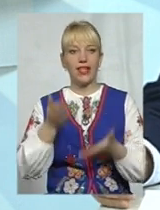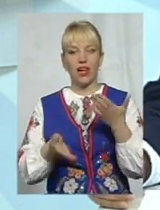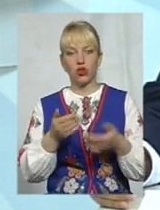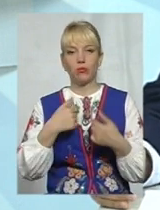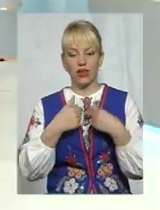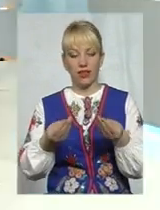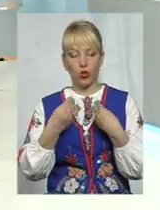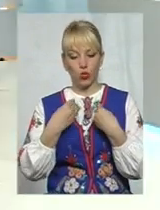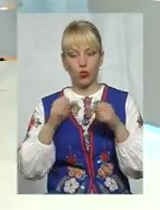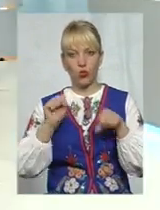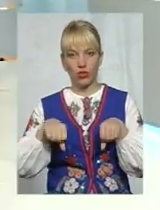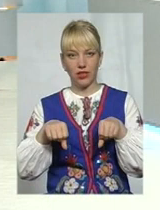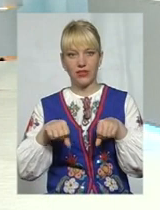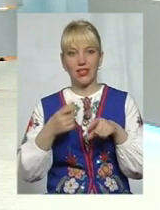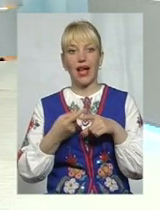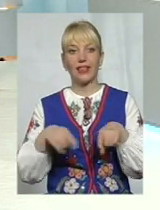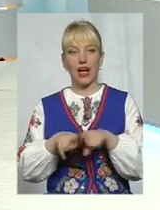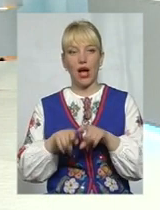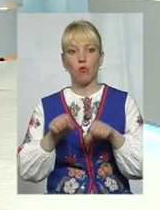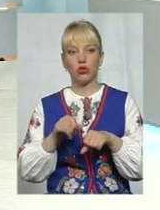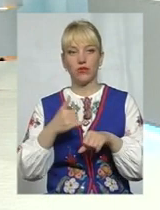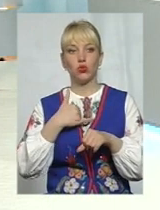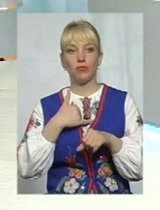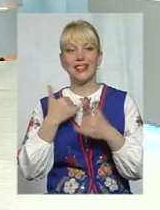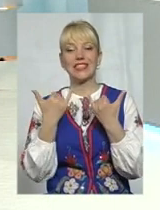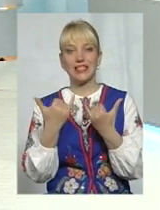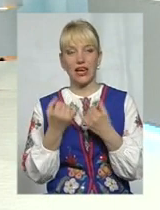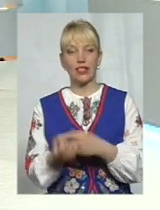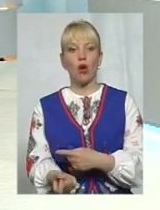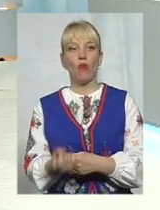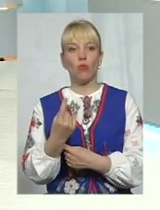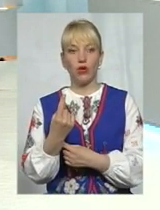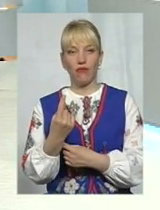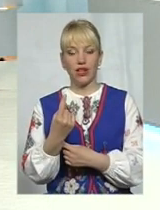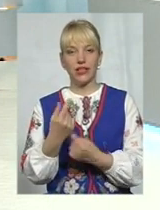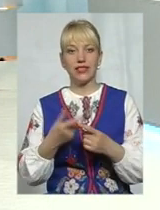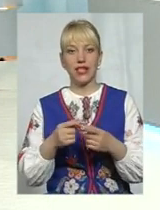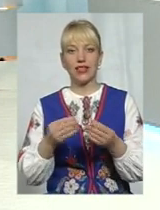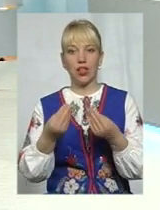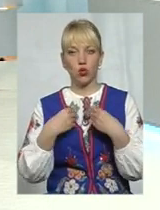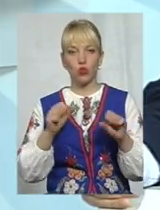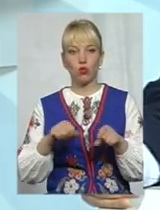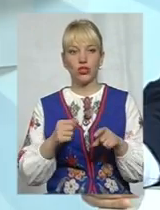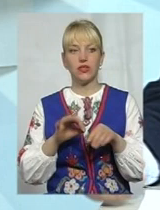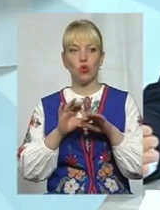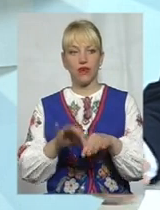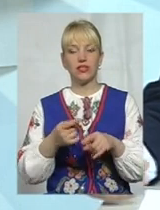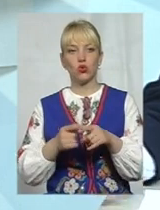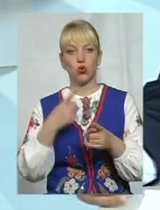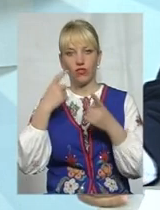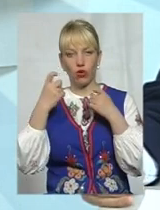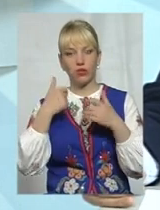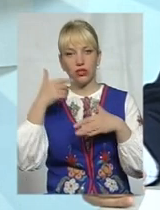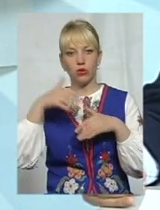мені дадуть можливість, а така можливість в мене зараз з'явилася, дадуть можливість все-таки довести цю інформацію, тому що